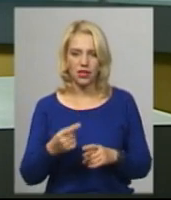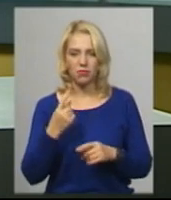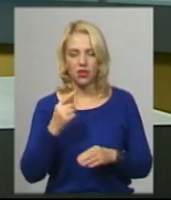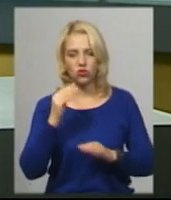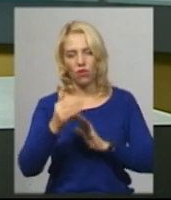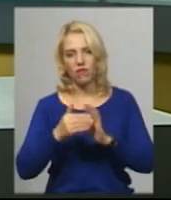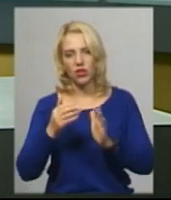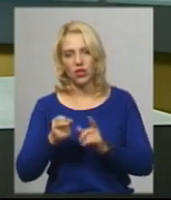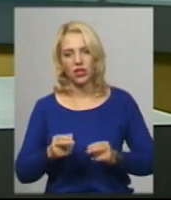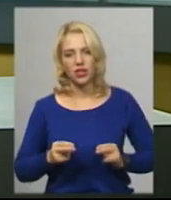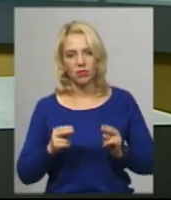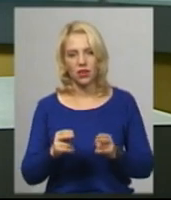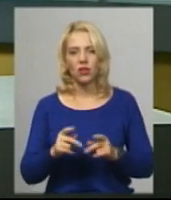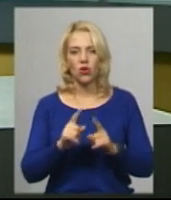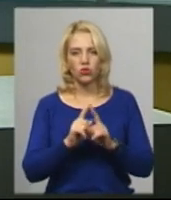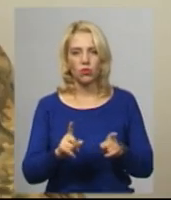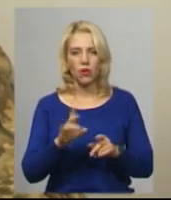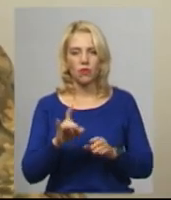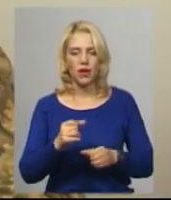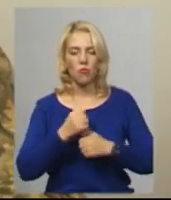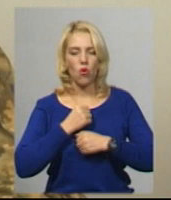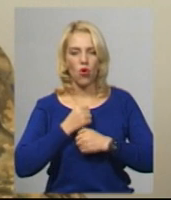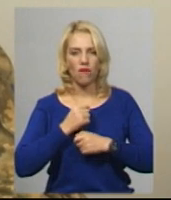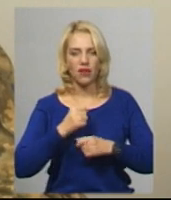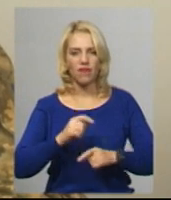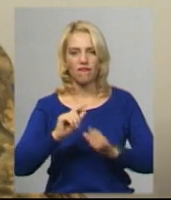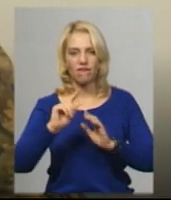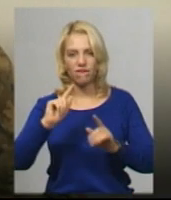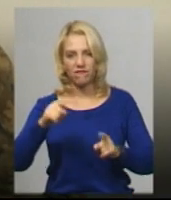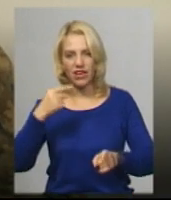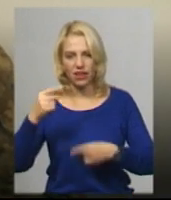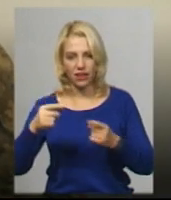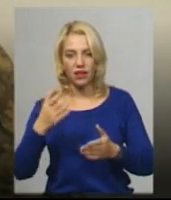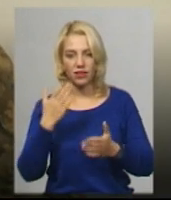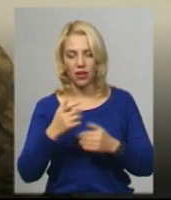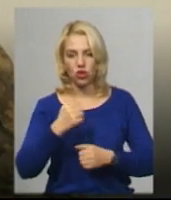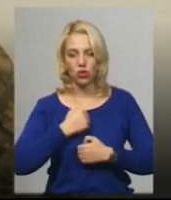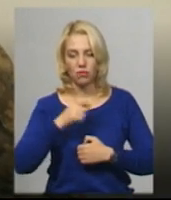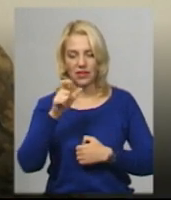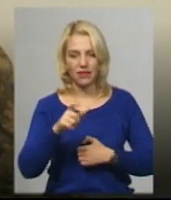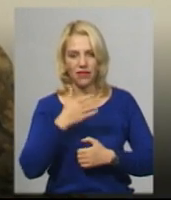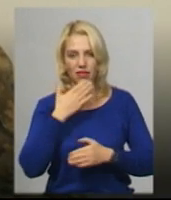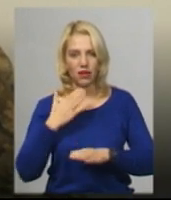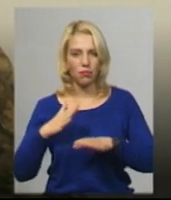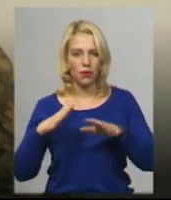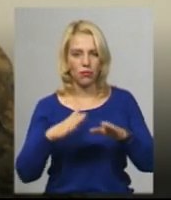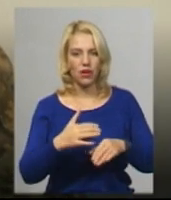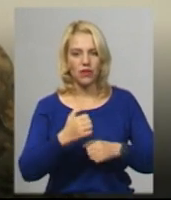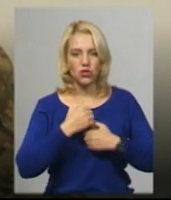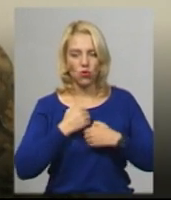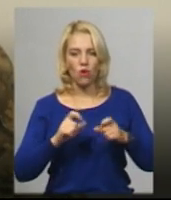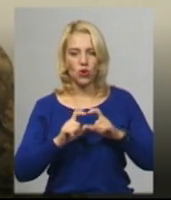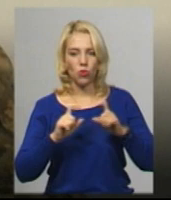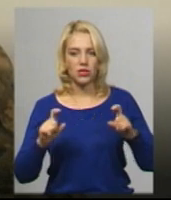наступних, особливо при бойових викликах. «Якщо призовник не прибуває до військового комісаріату,